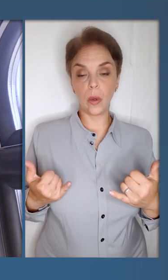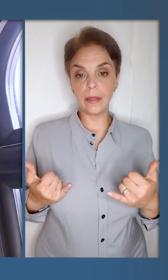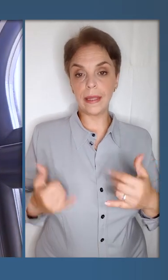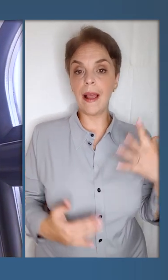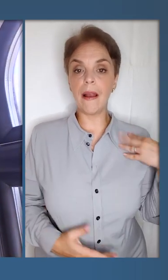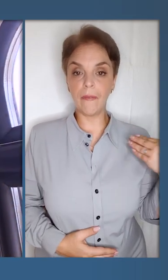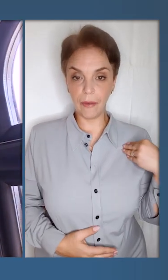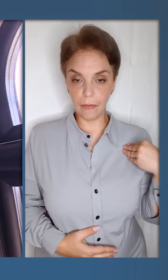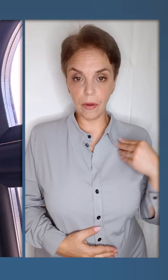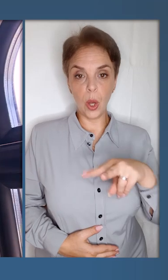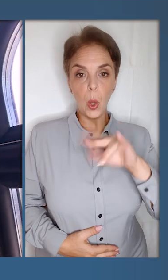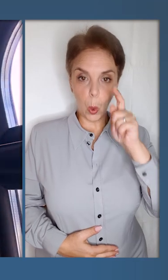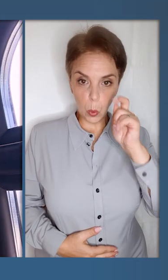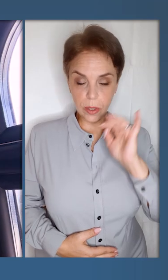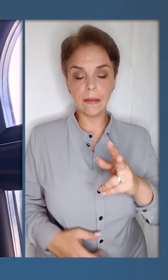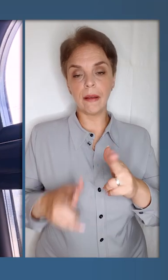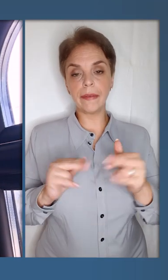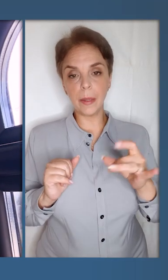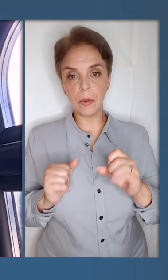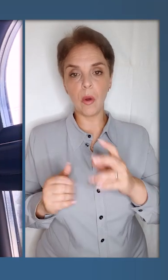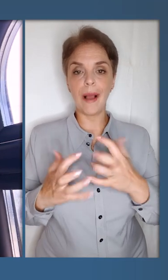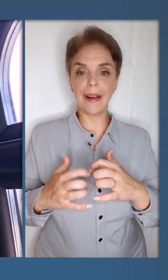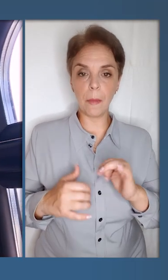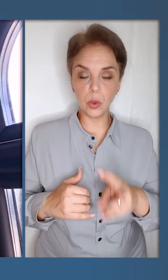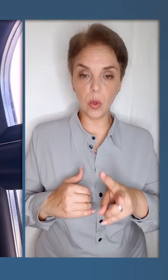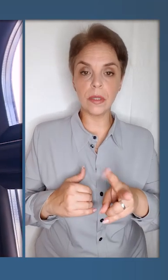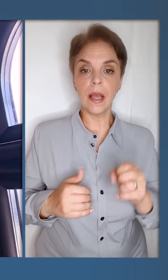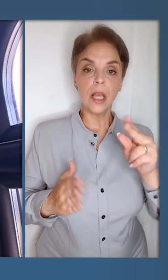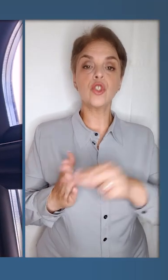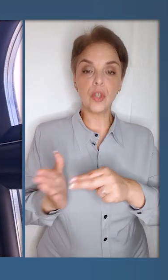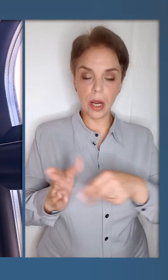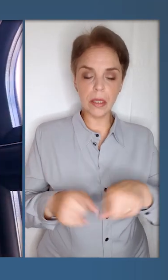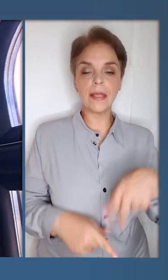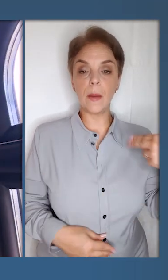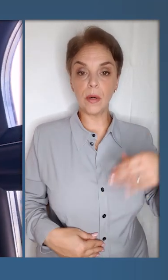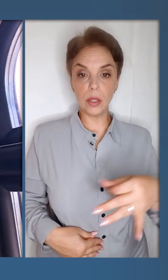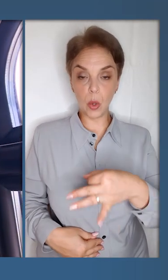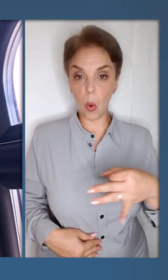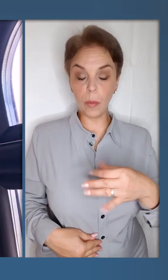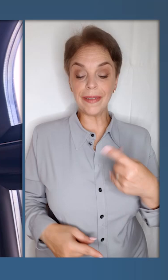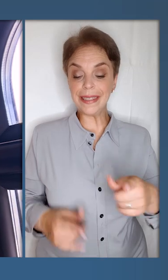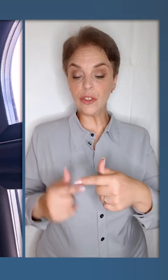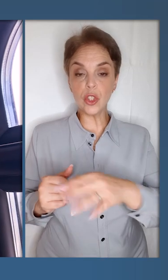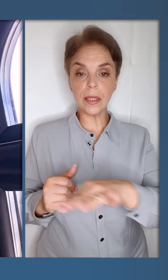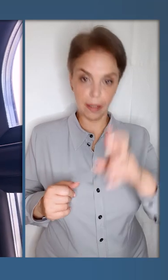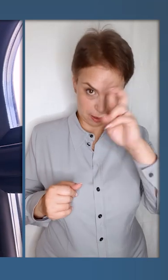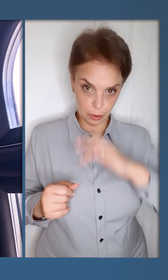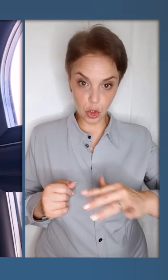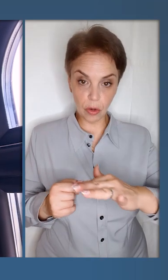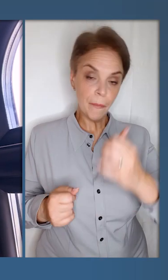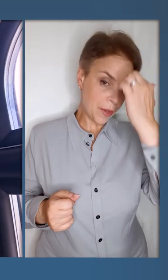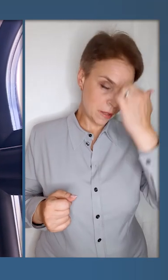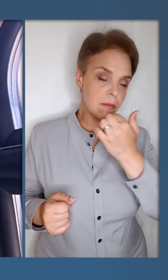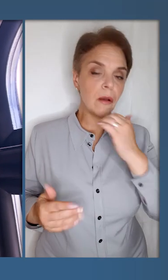сьогодні Львів, Луцьк, Дніпро, Краматорсь на Черкащині, також Запорізькій області, в будь-яких частинах